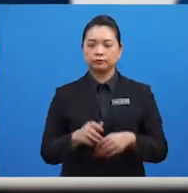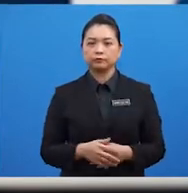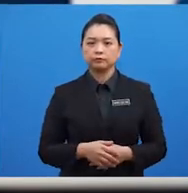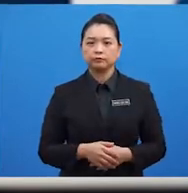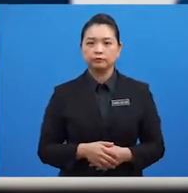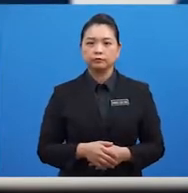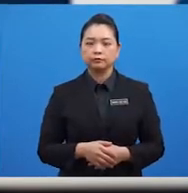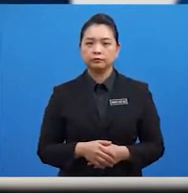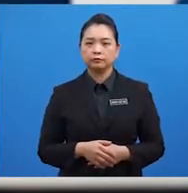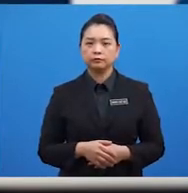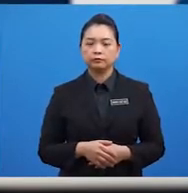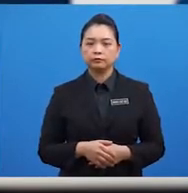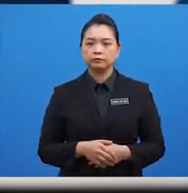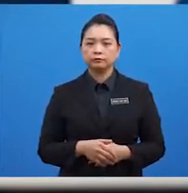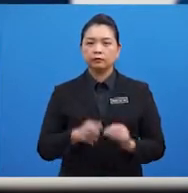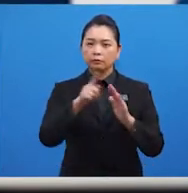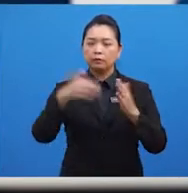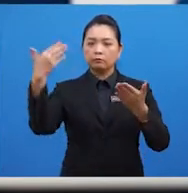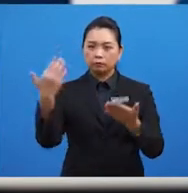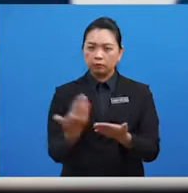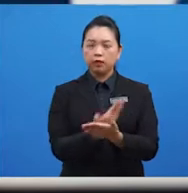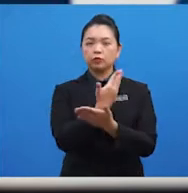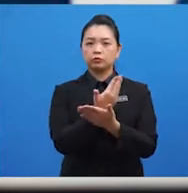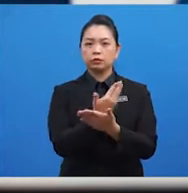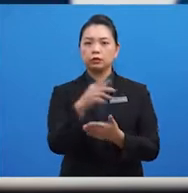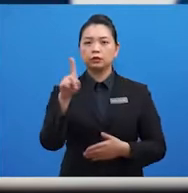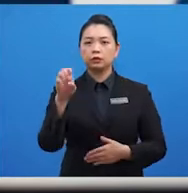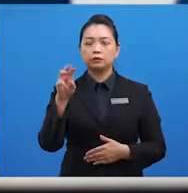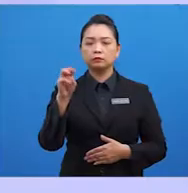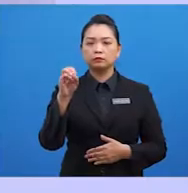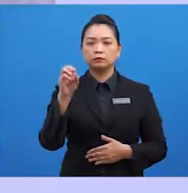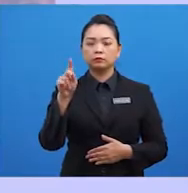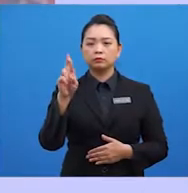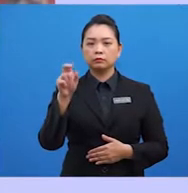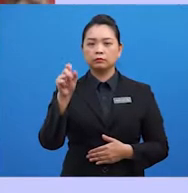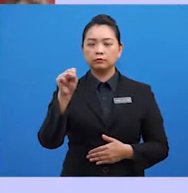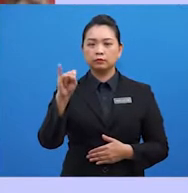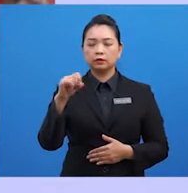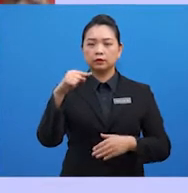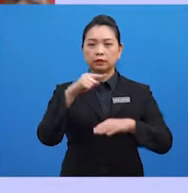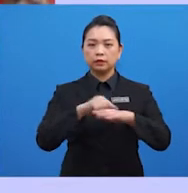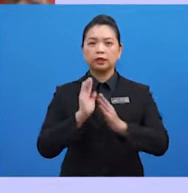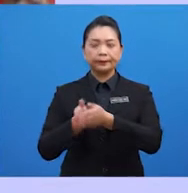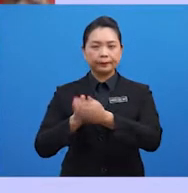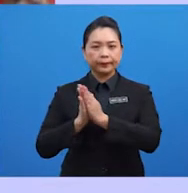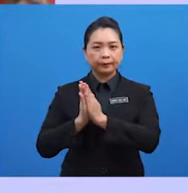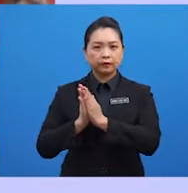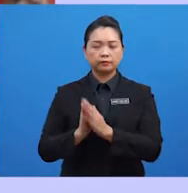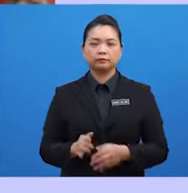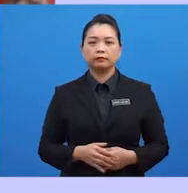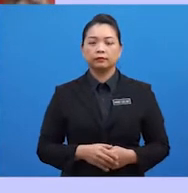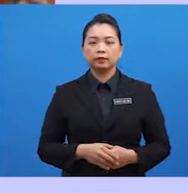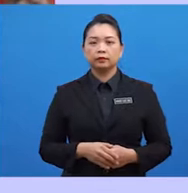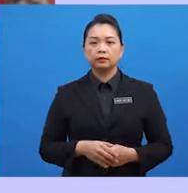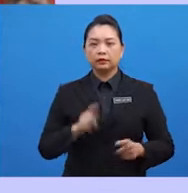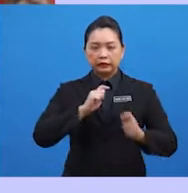pembaharuan demokrasi di Myanmar. Tindakan pemerintah Myanmar yang